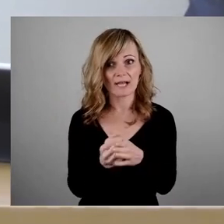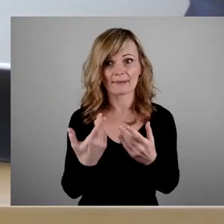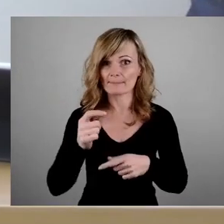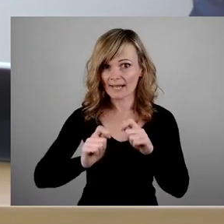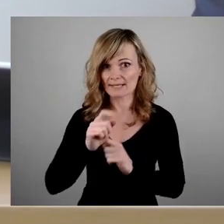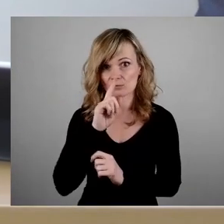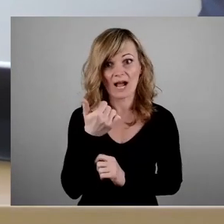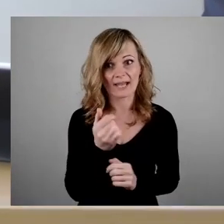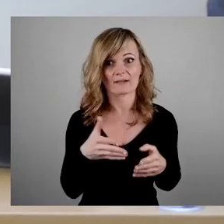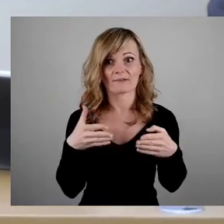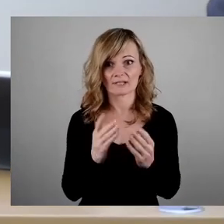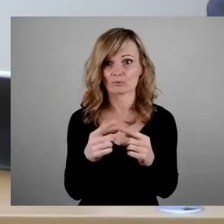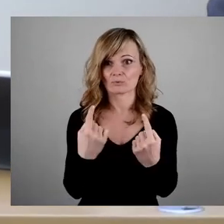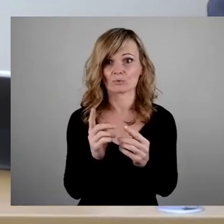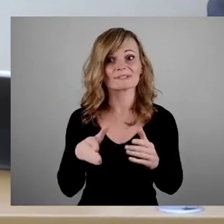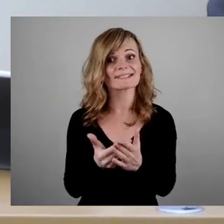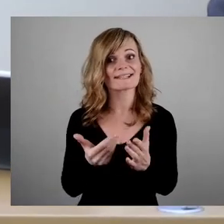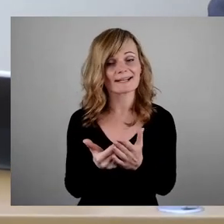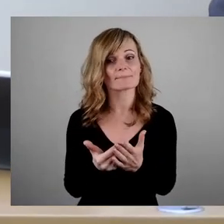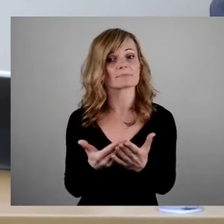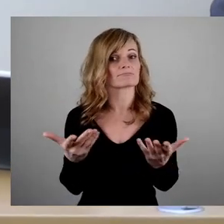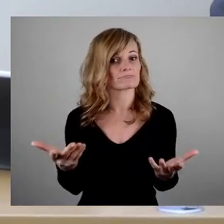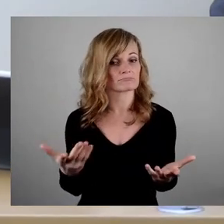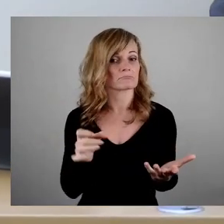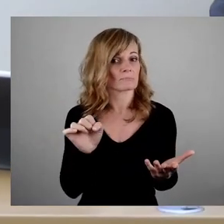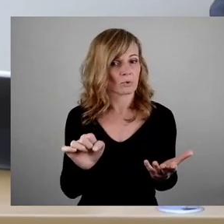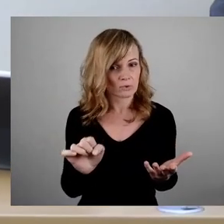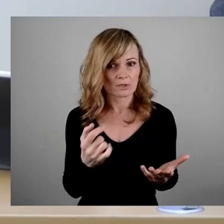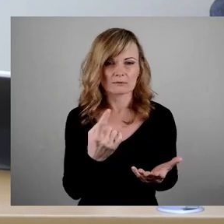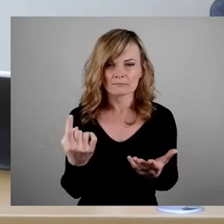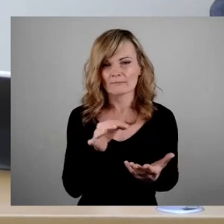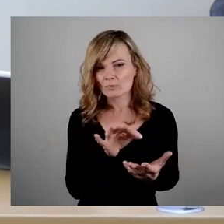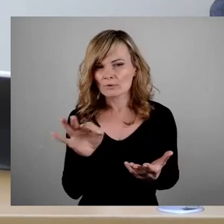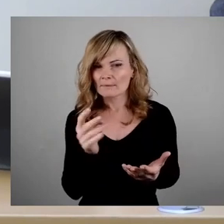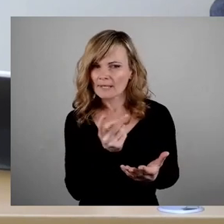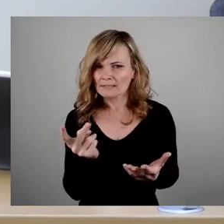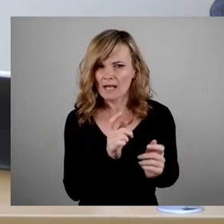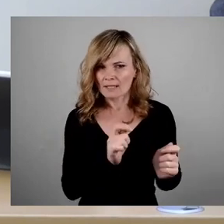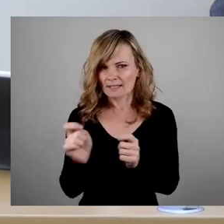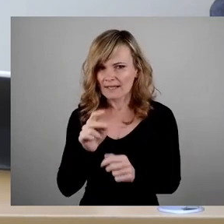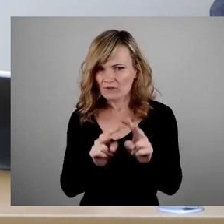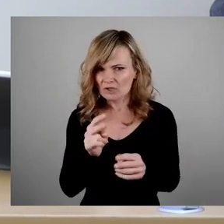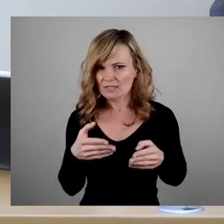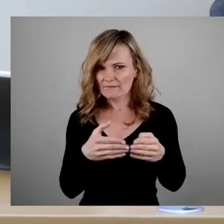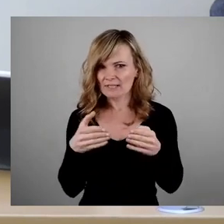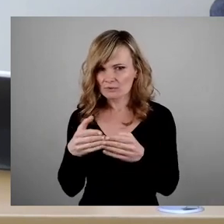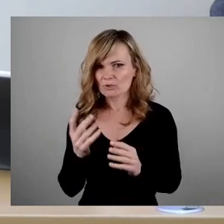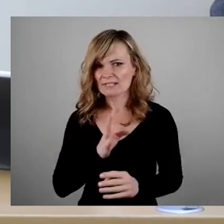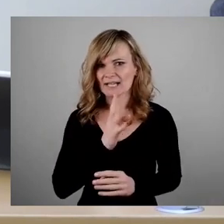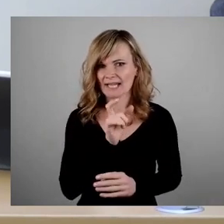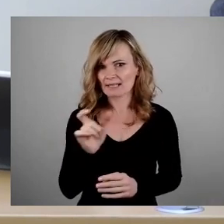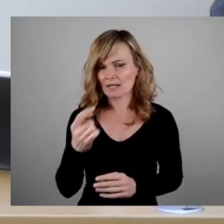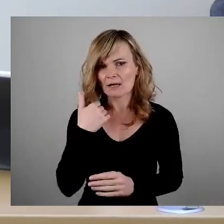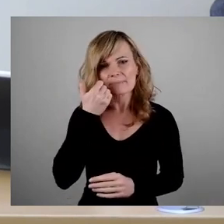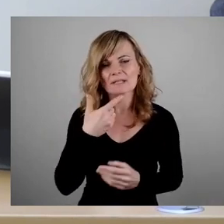Fraktionsrunde. Deswegen kann es sein, es sind für beide Anträge verschiedene Fraktionsredner gemeldet. Müssten Sie sich bitte